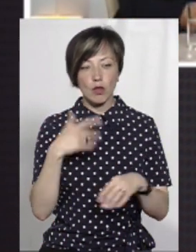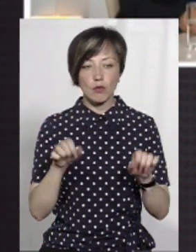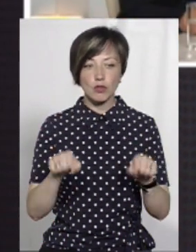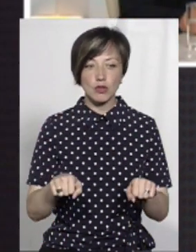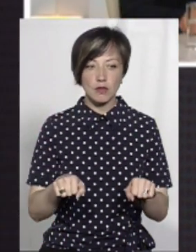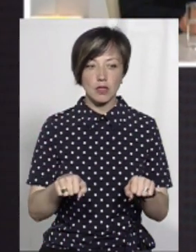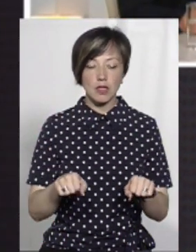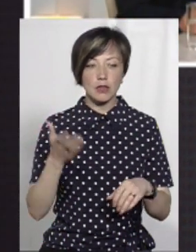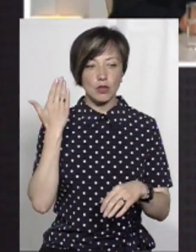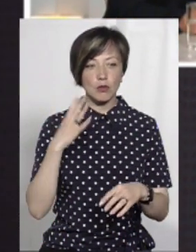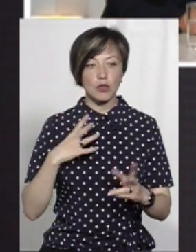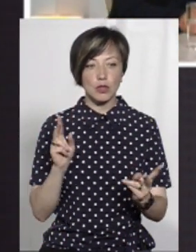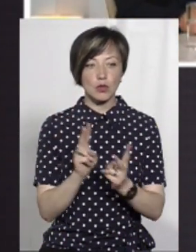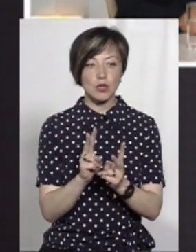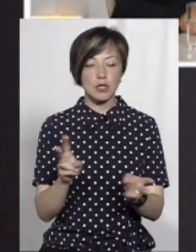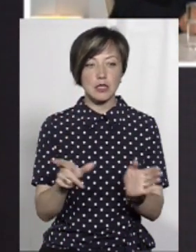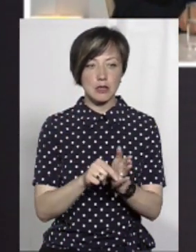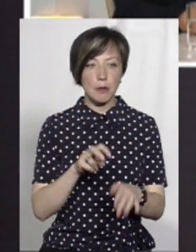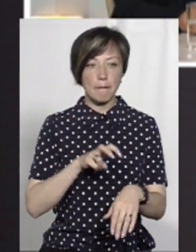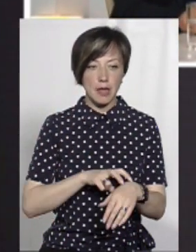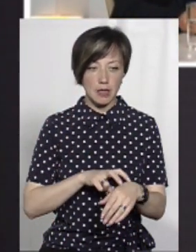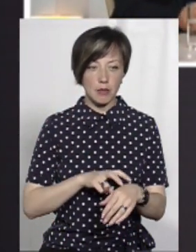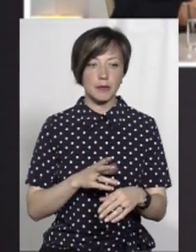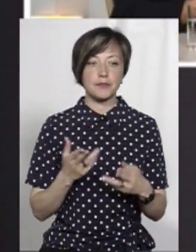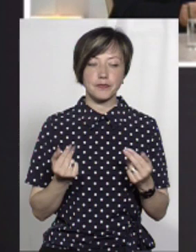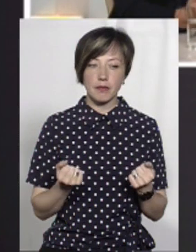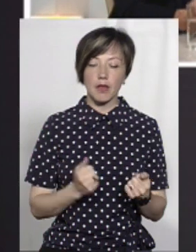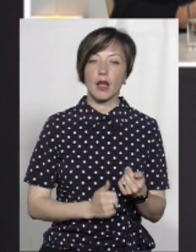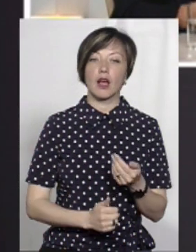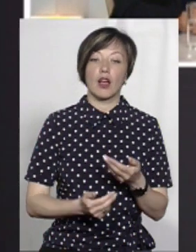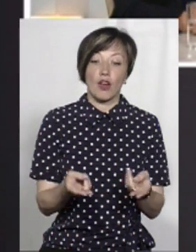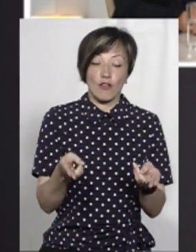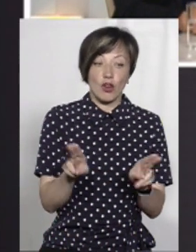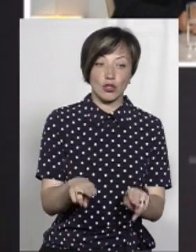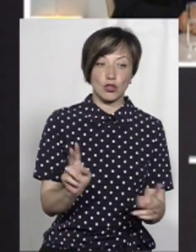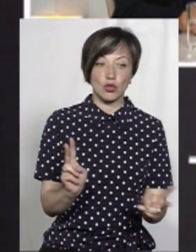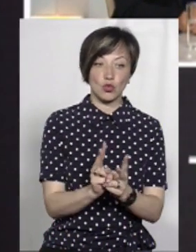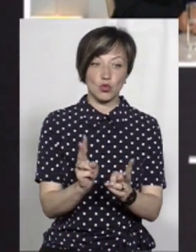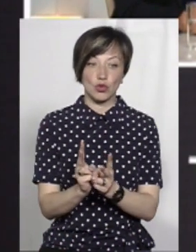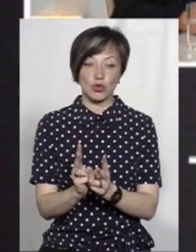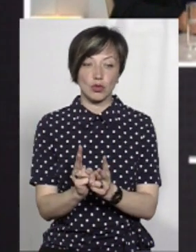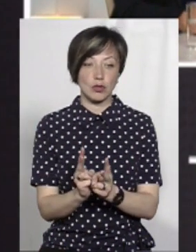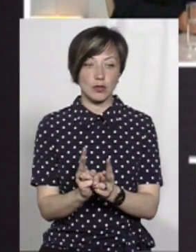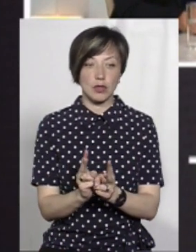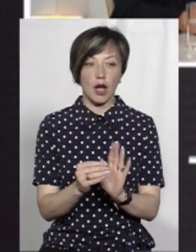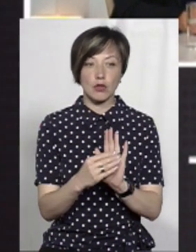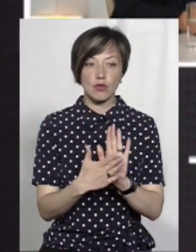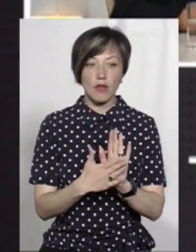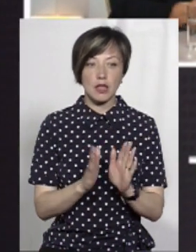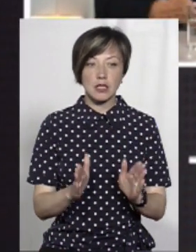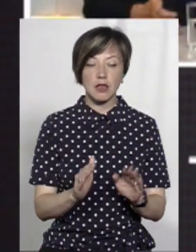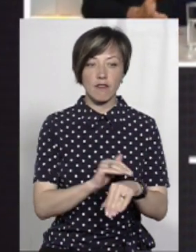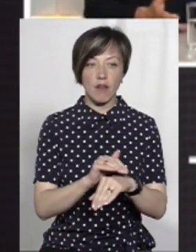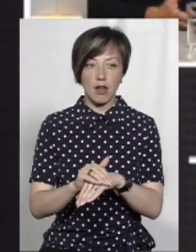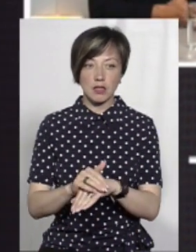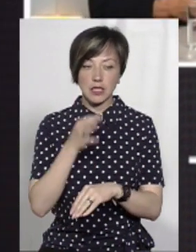можливо, тоді була зустріч з медиками. Було зауваження. Врешті, скажімо, зустріч, абсолютно констатували тільки факти.